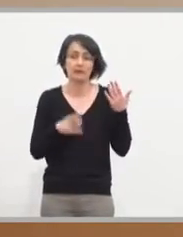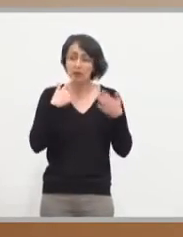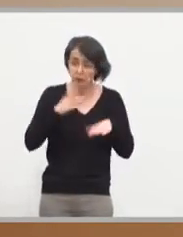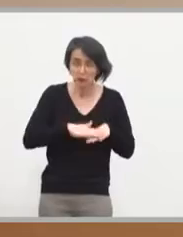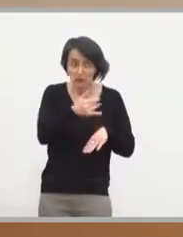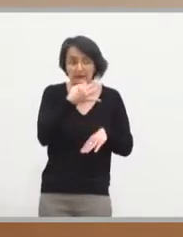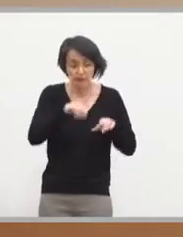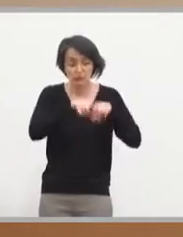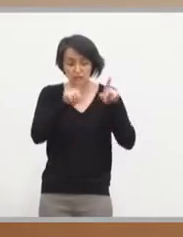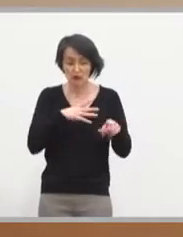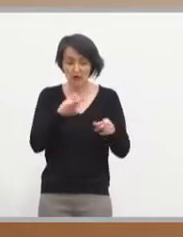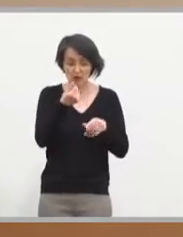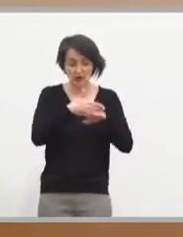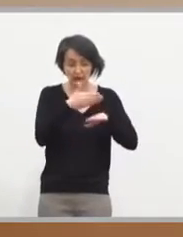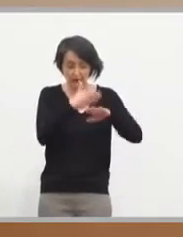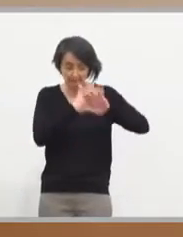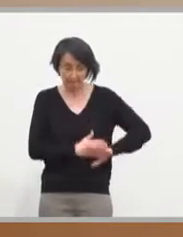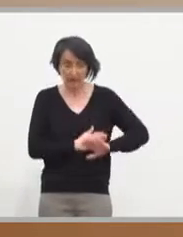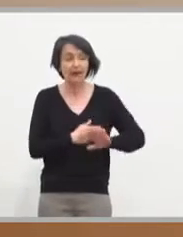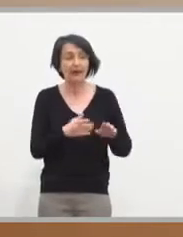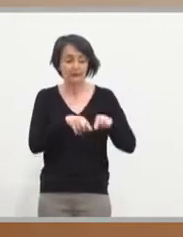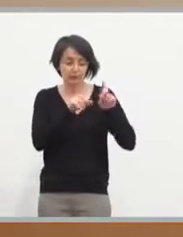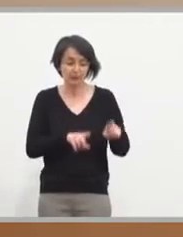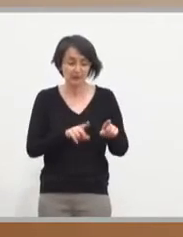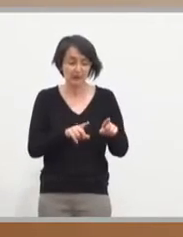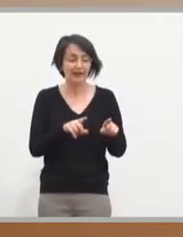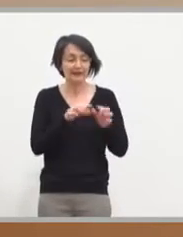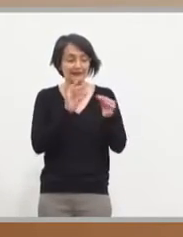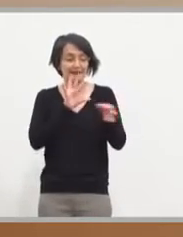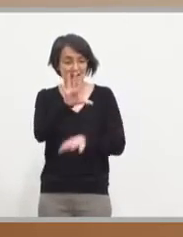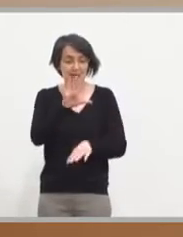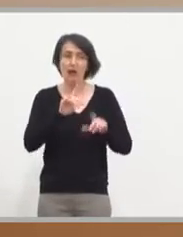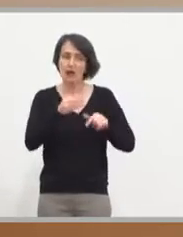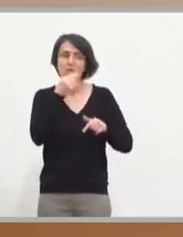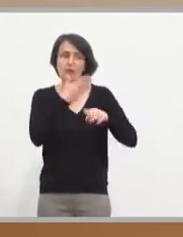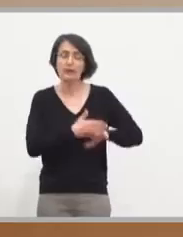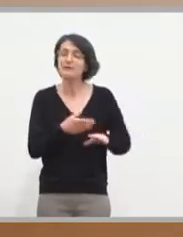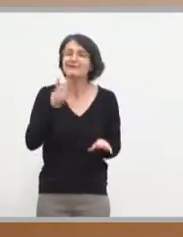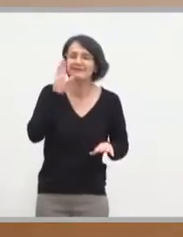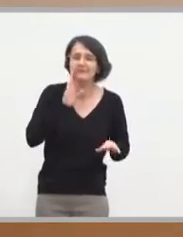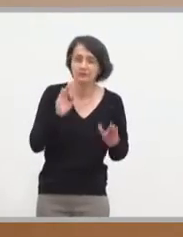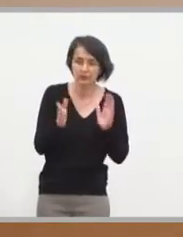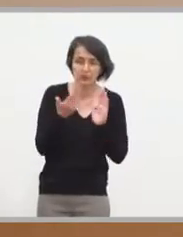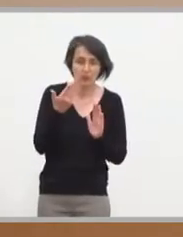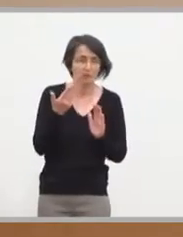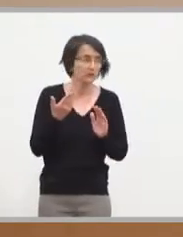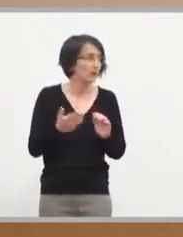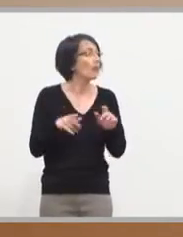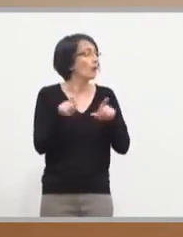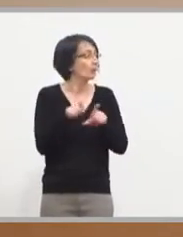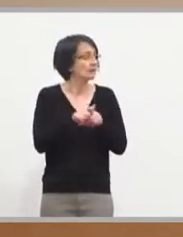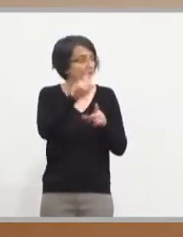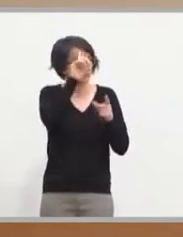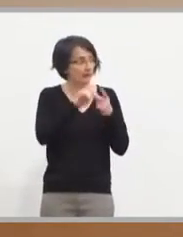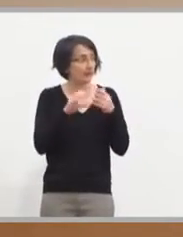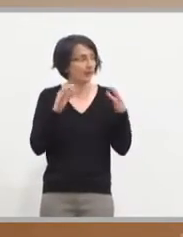bien inscrits au budget. Si c'est le cas, j'aimerais bien voir et que vous me les montriez où ils sont inscrits ces crédits. Et enfin, en qui concerne la